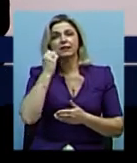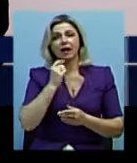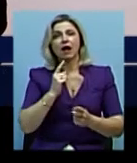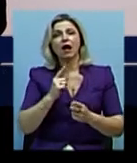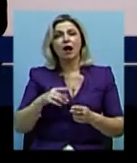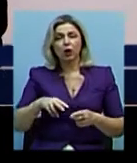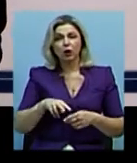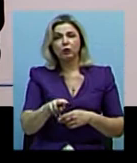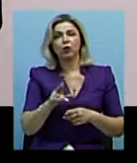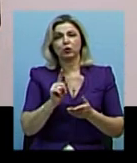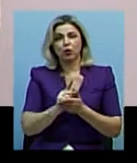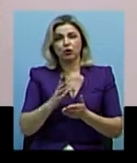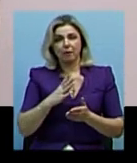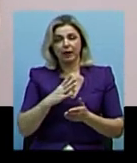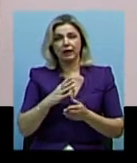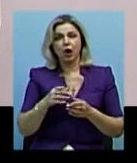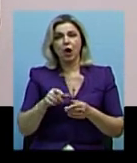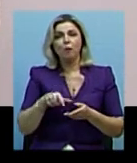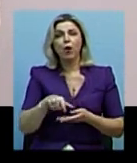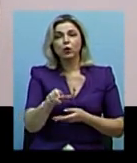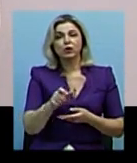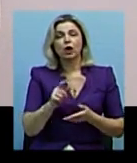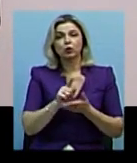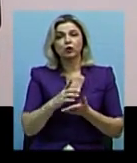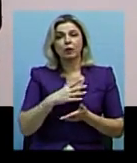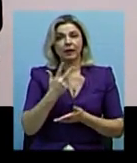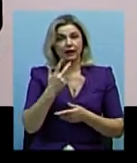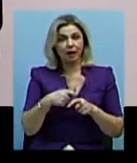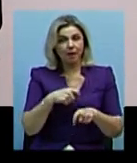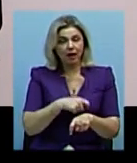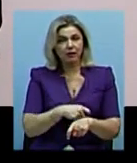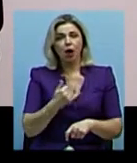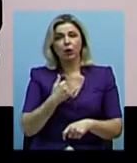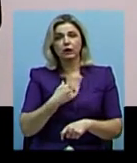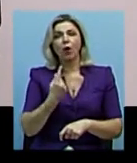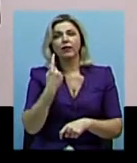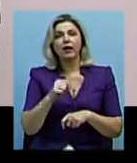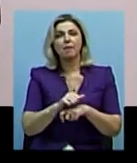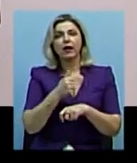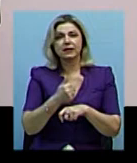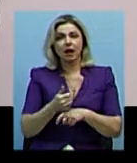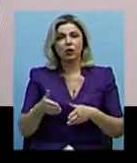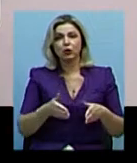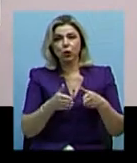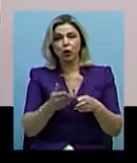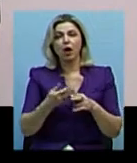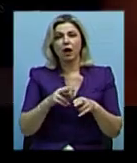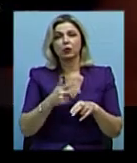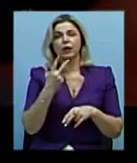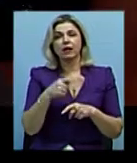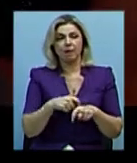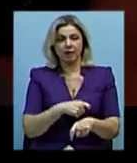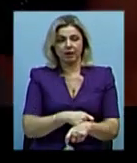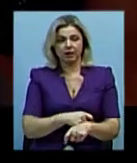дорогах у нас має бути 3 метри. В Миколаїві лише одна магістральна дорога, яка має смугу 3 метри.